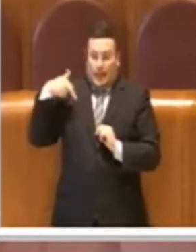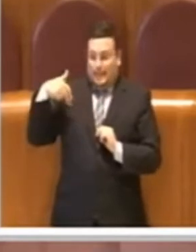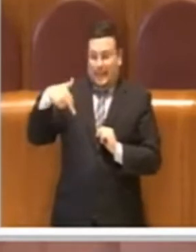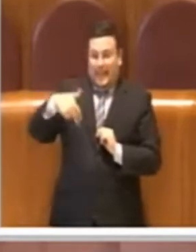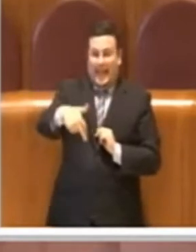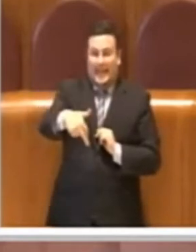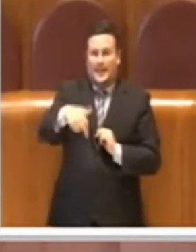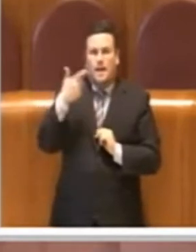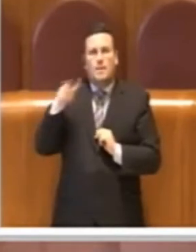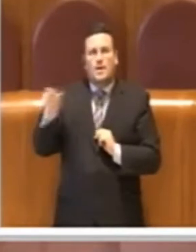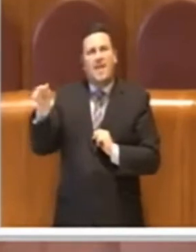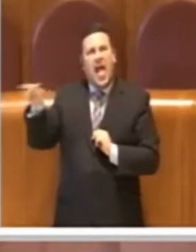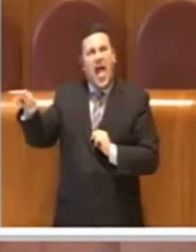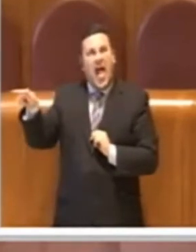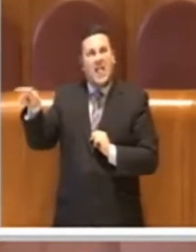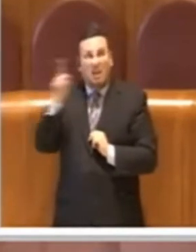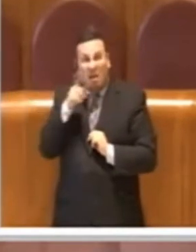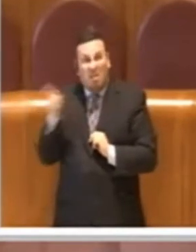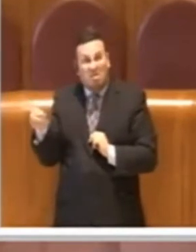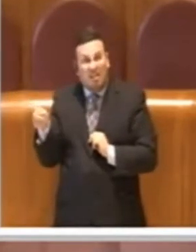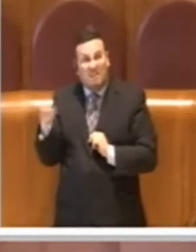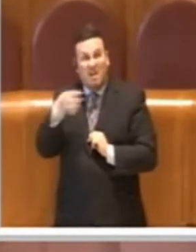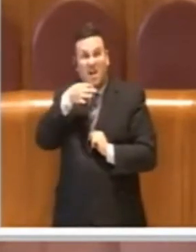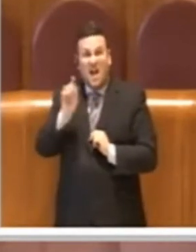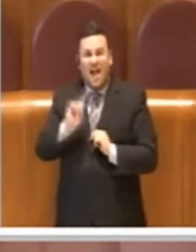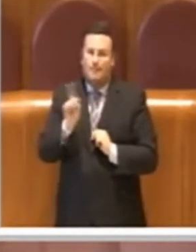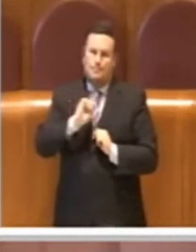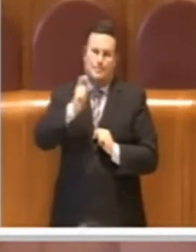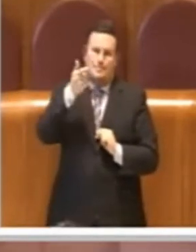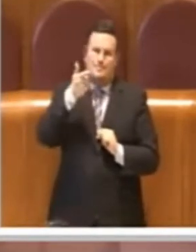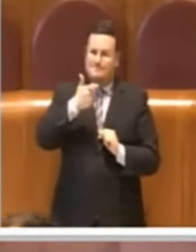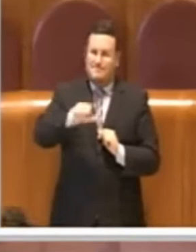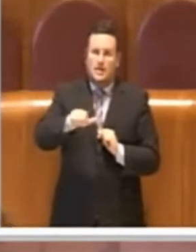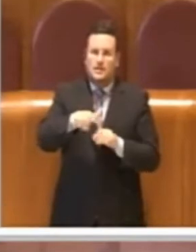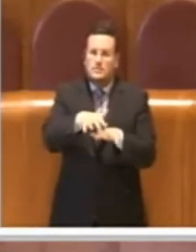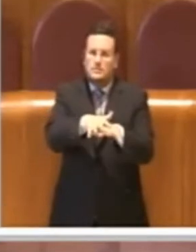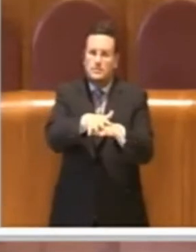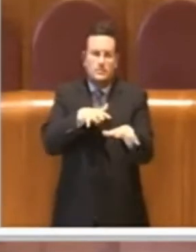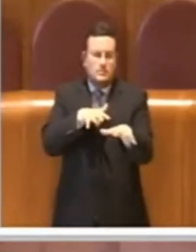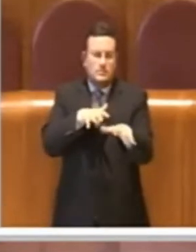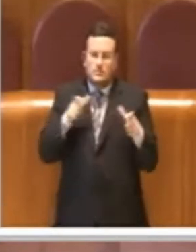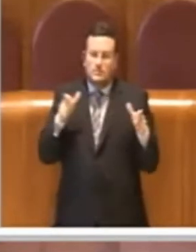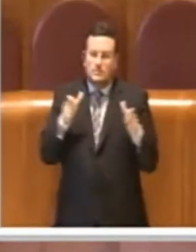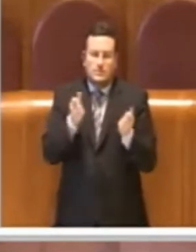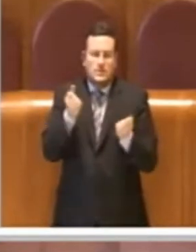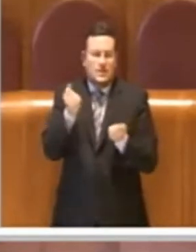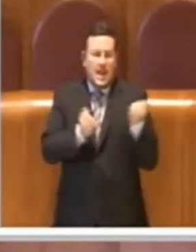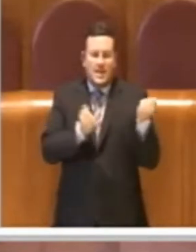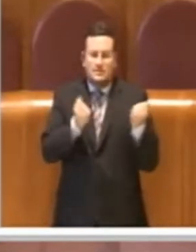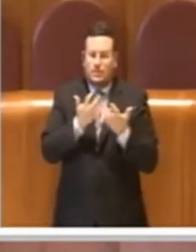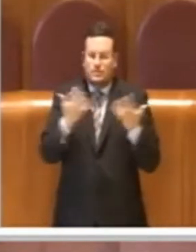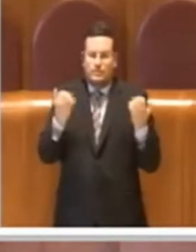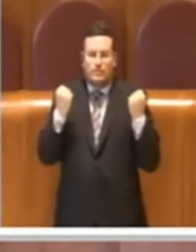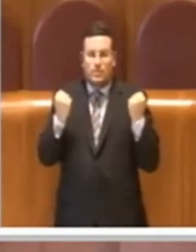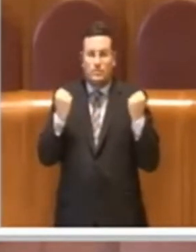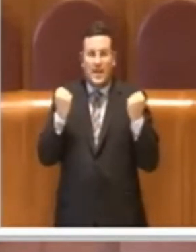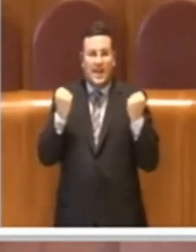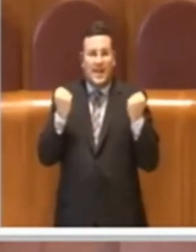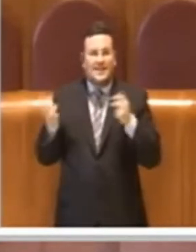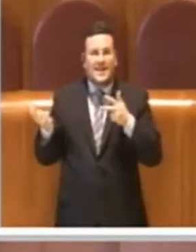perché ATAC sia cattivo o incapace, ma perché c'è una fortissima congestione stradale in questa città e il trasporto pubblico non sarà mai